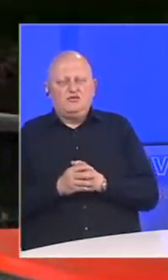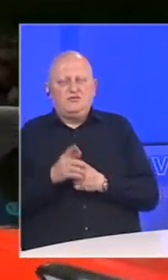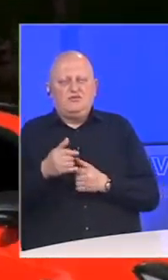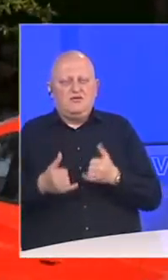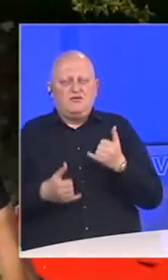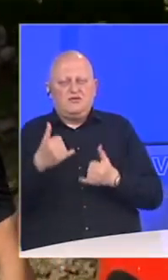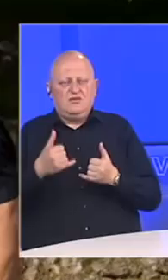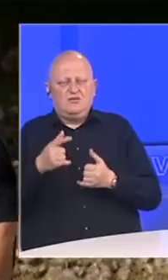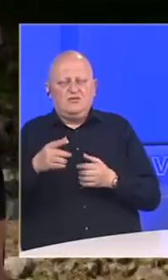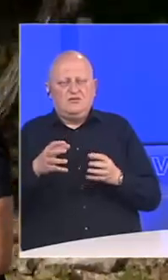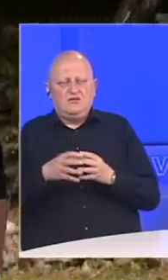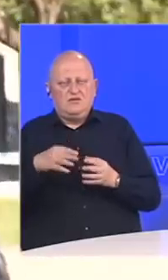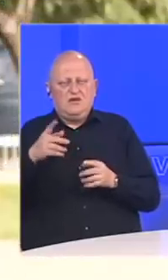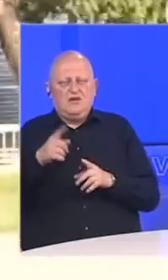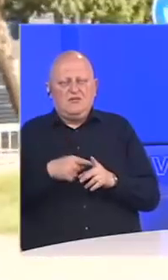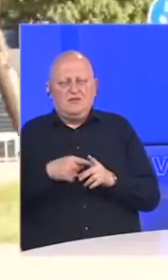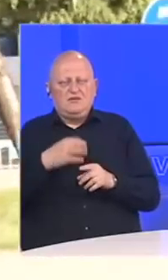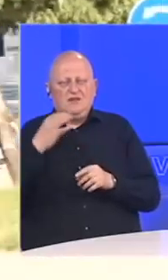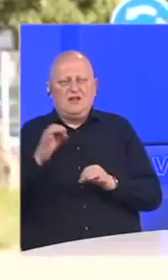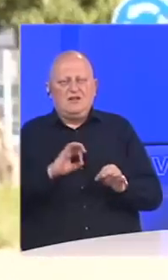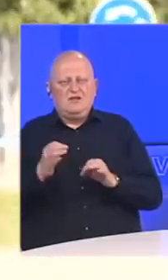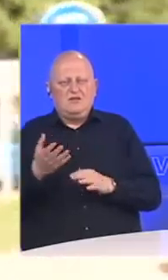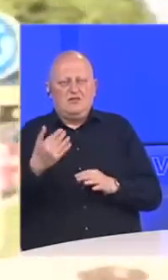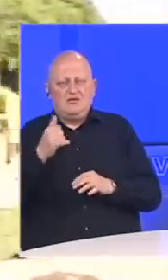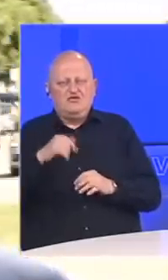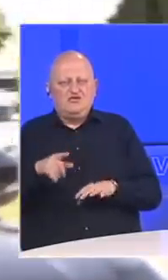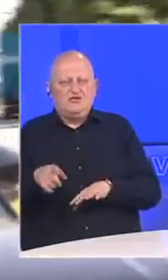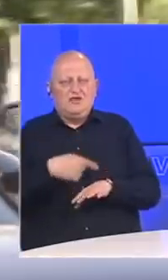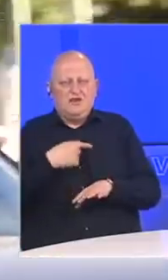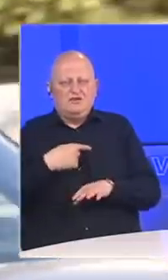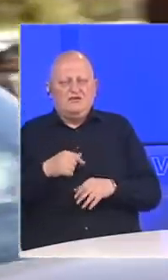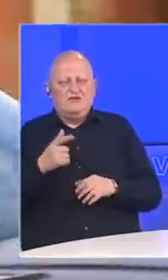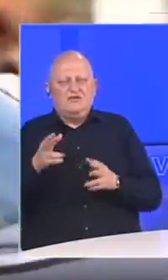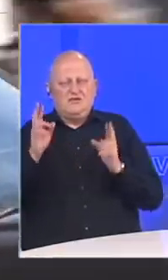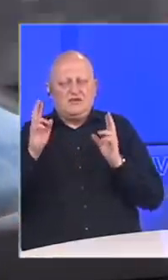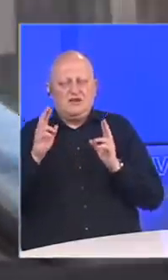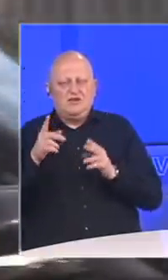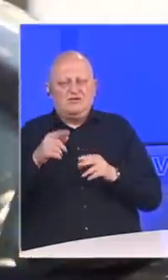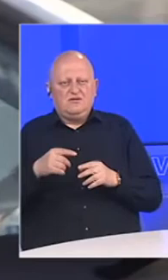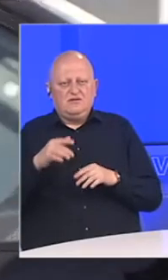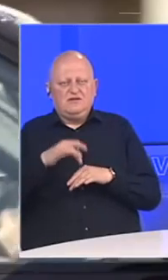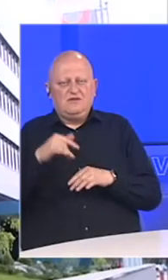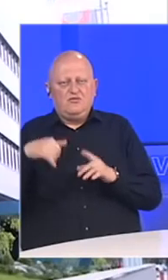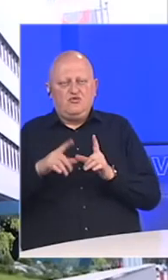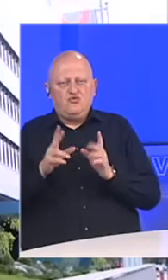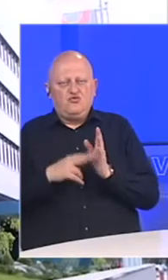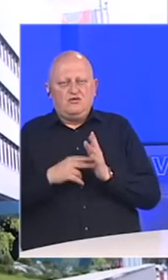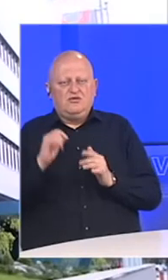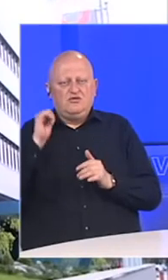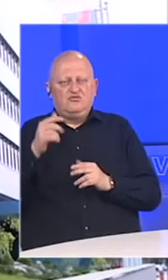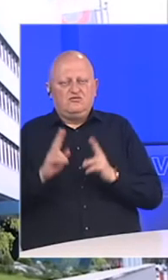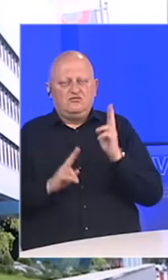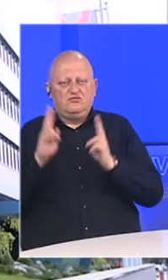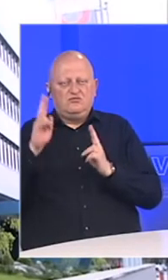Liga je saopštila da će timovima dati mjesec dana za pripreme prije nego što se nastavi sezona. Nadaju se da će to biti sredinom juna. Za sutra je